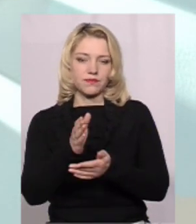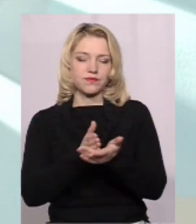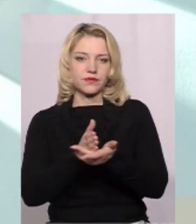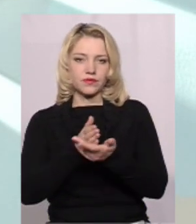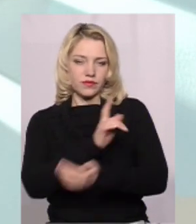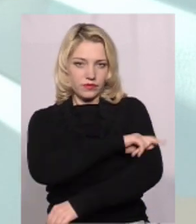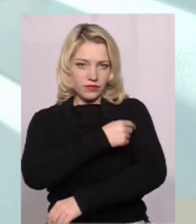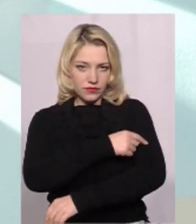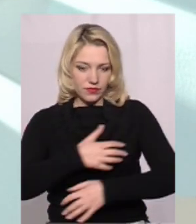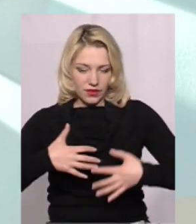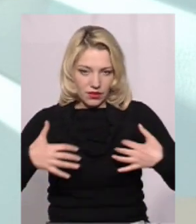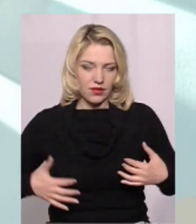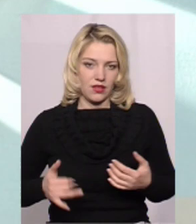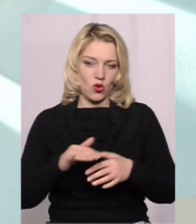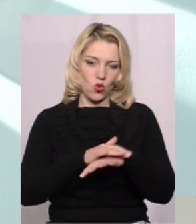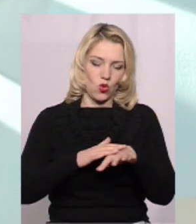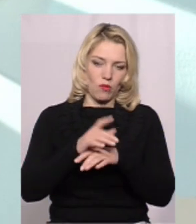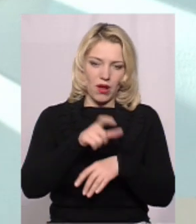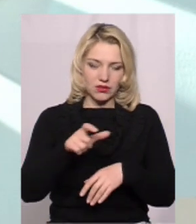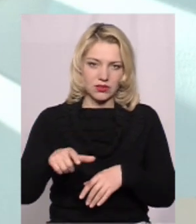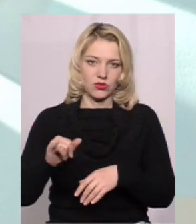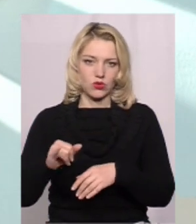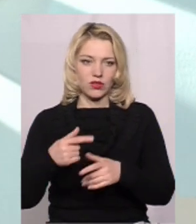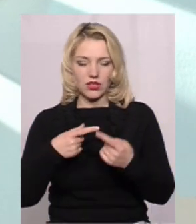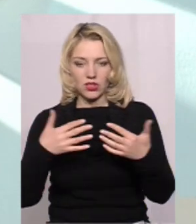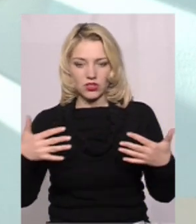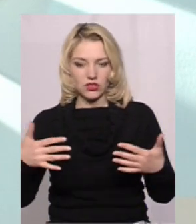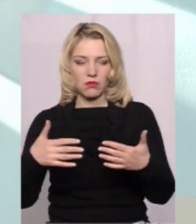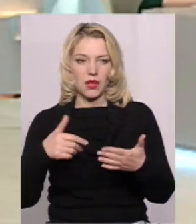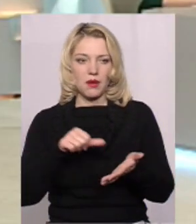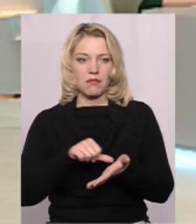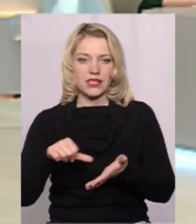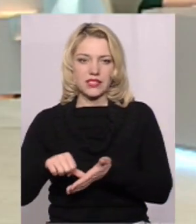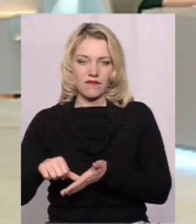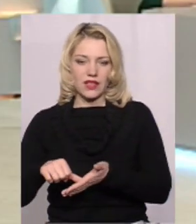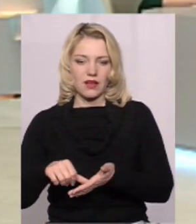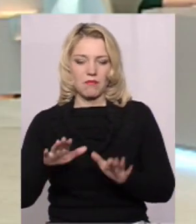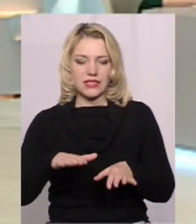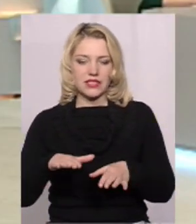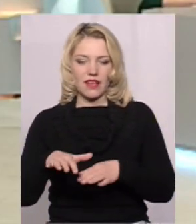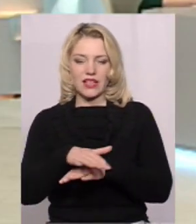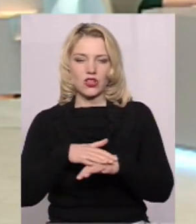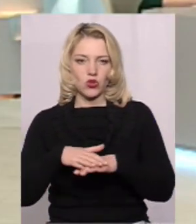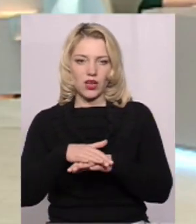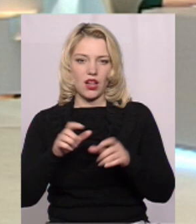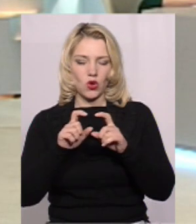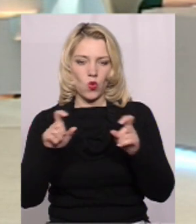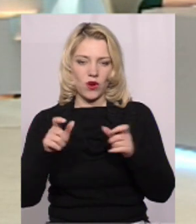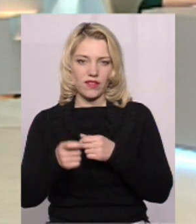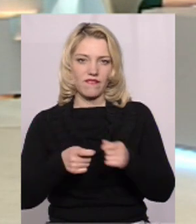так і громадськістю, іншими представниками місцевих територіальних органів влади,